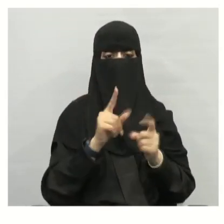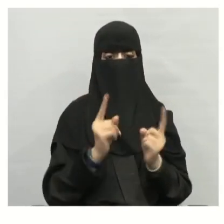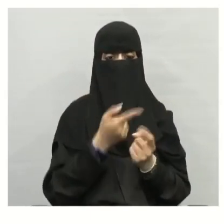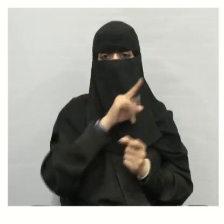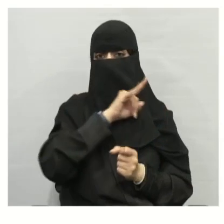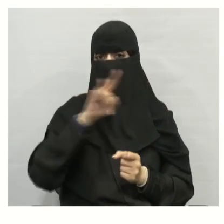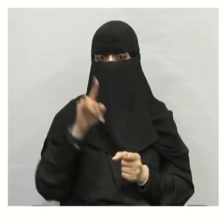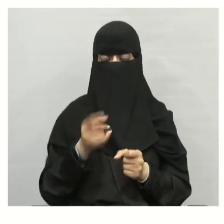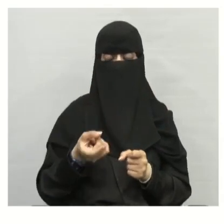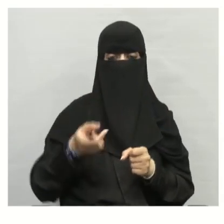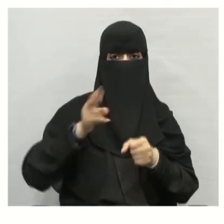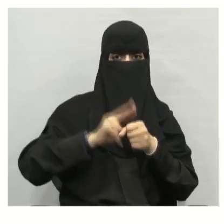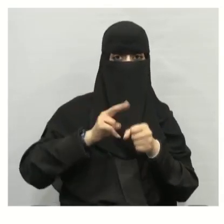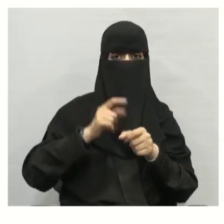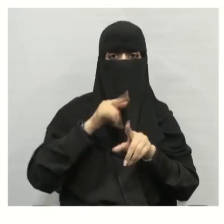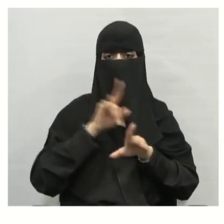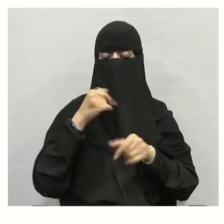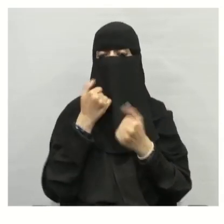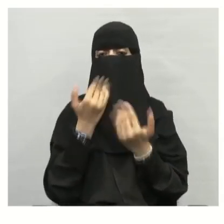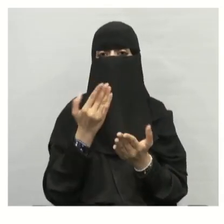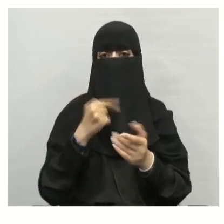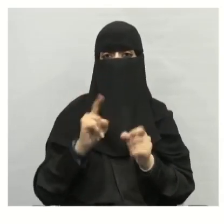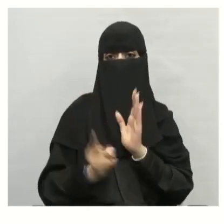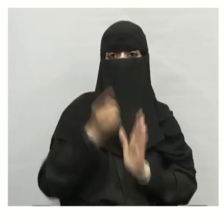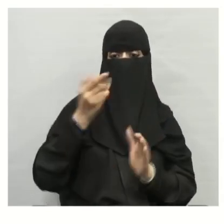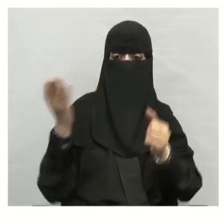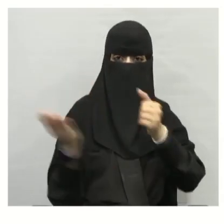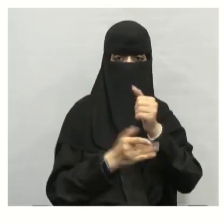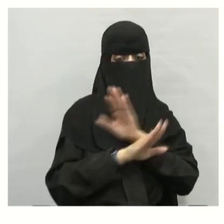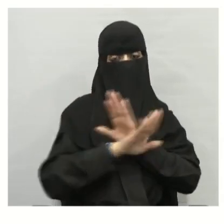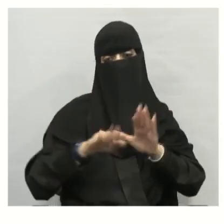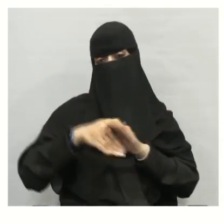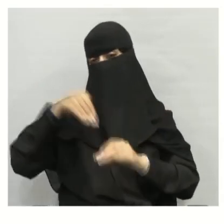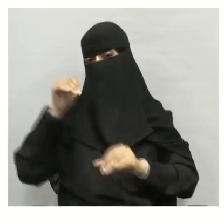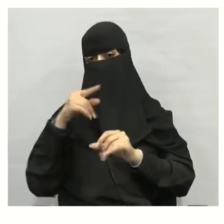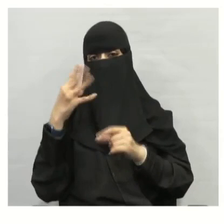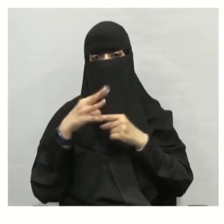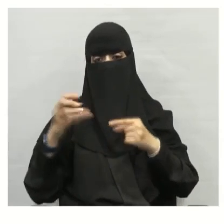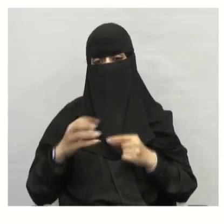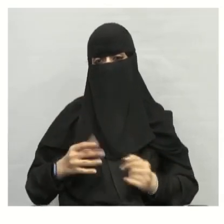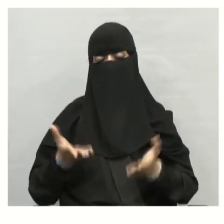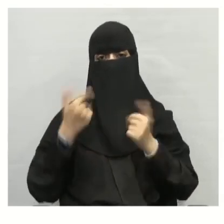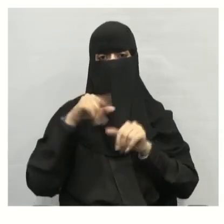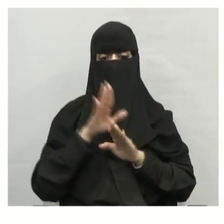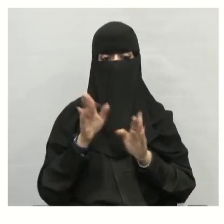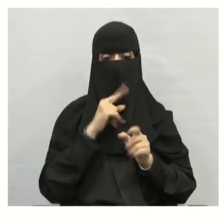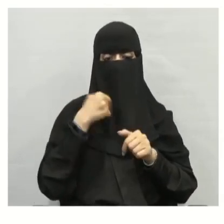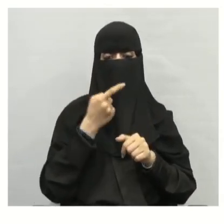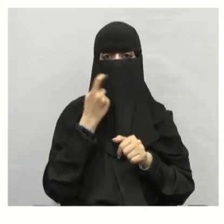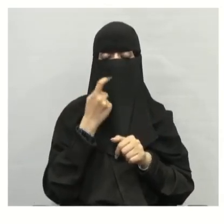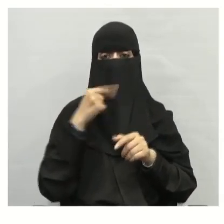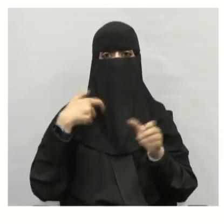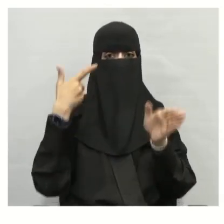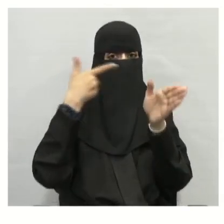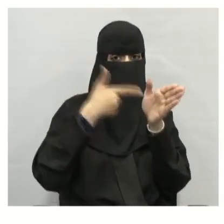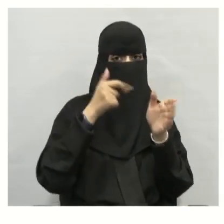غير المتجددة هي الموارد التي لا يمكن تعويضها خلال مئة عام مثل النفط